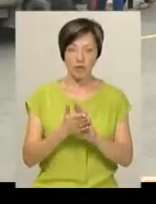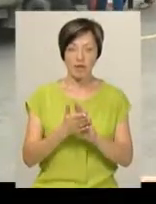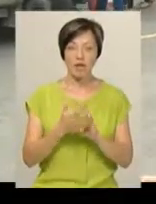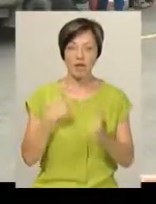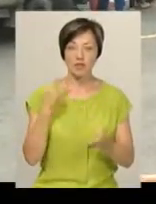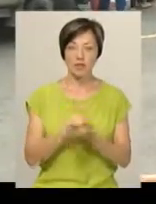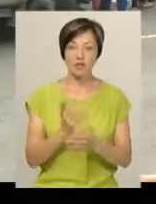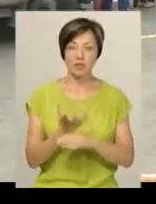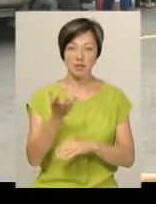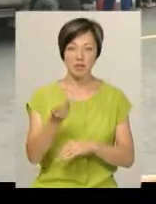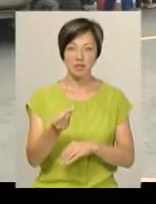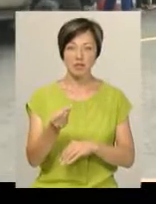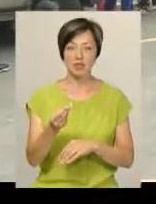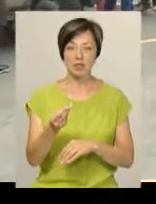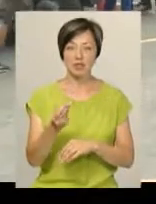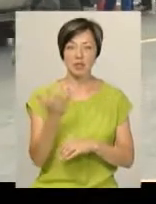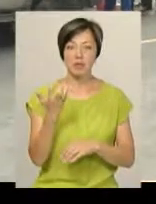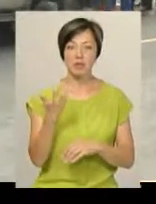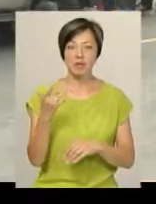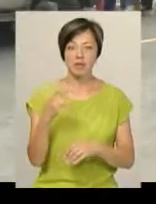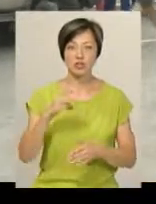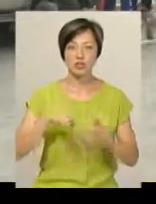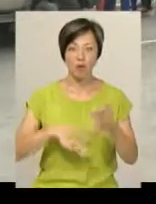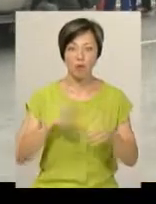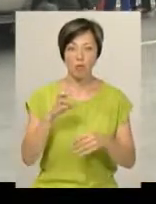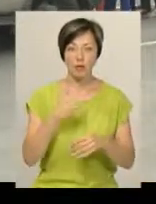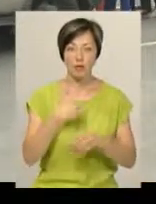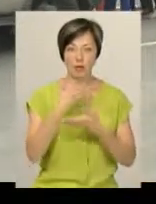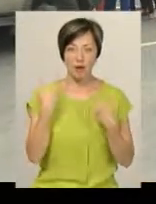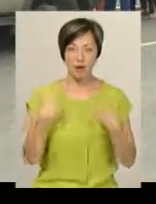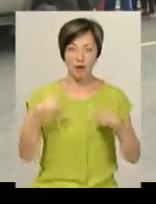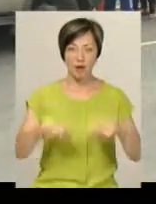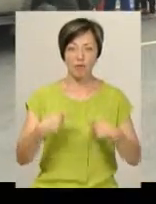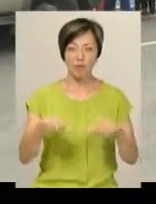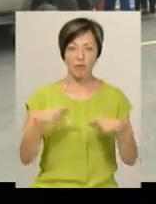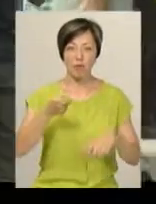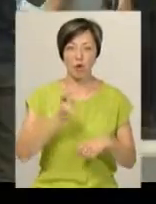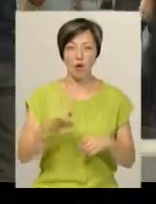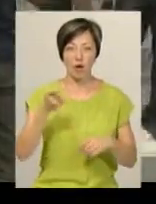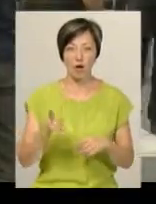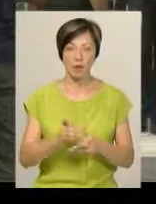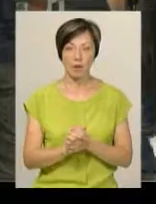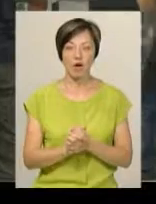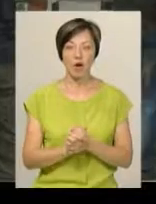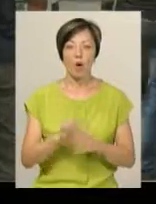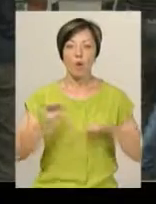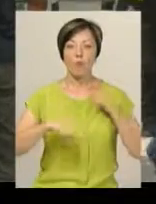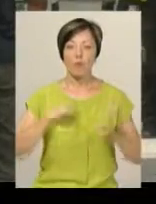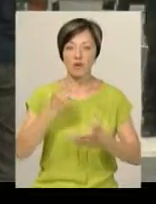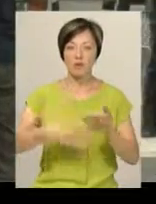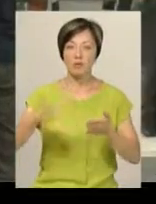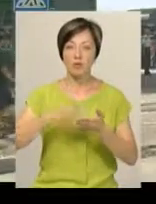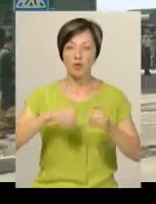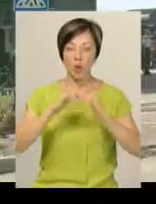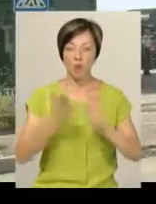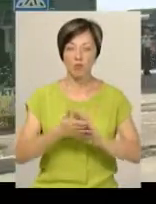то я маю заплатити адміністрації 500 рівн штрафу, бо я не маю права його продавати по кілограмам. Обурені відміною роздрібної торгівлі